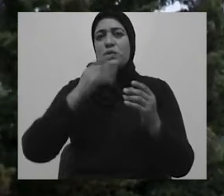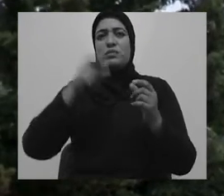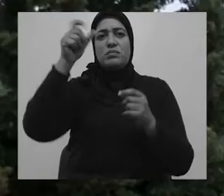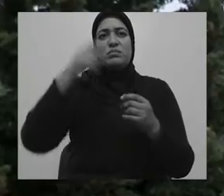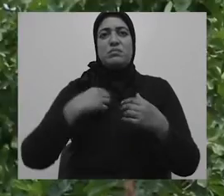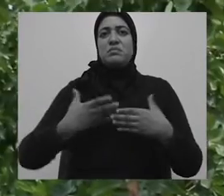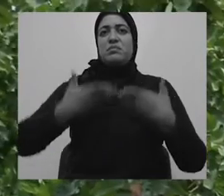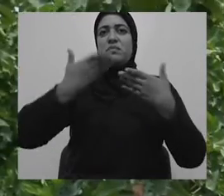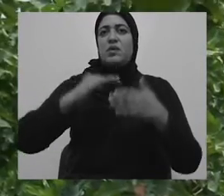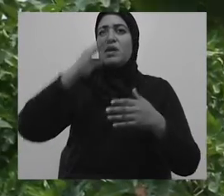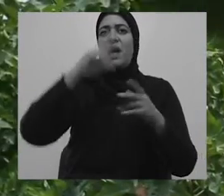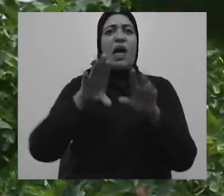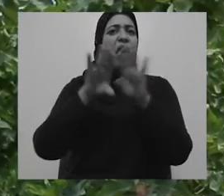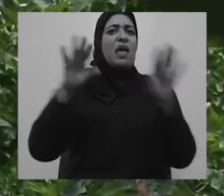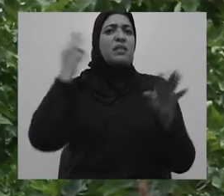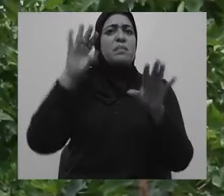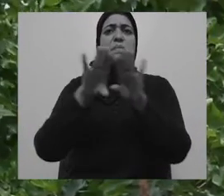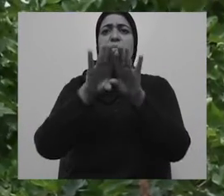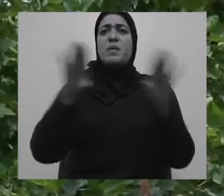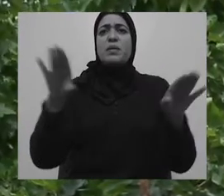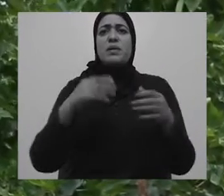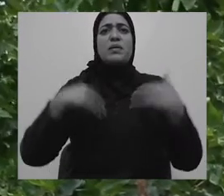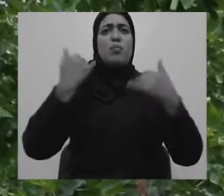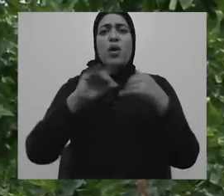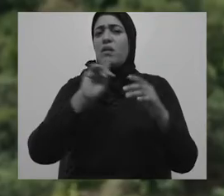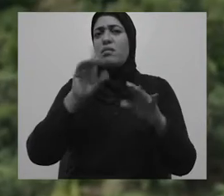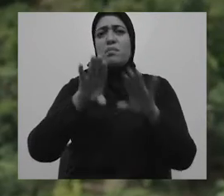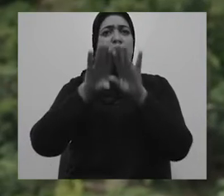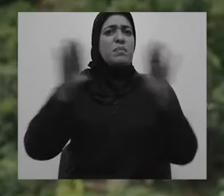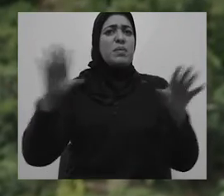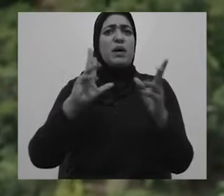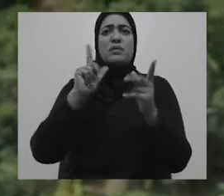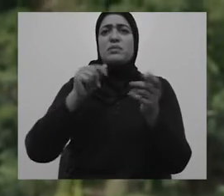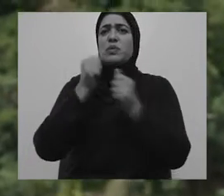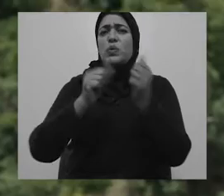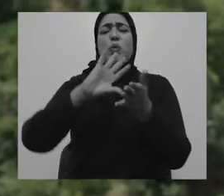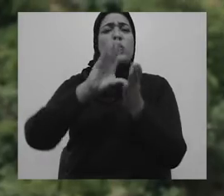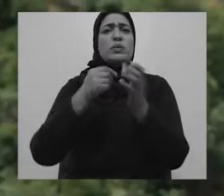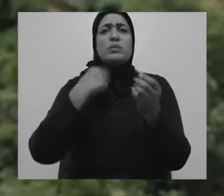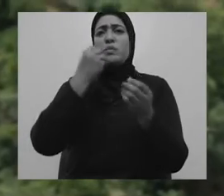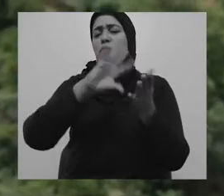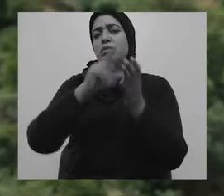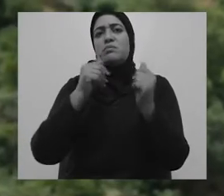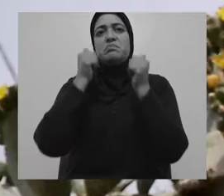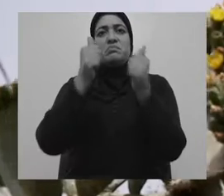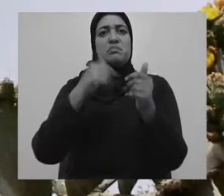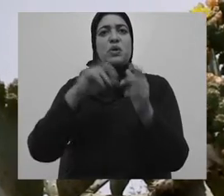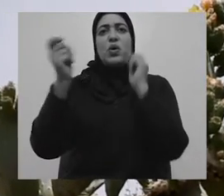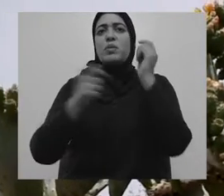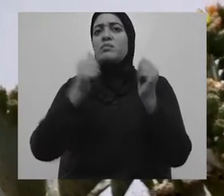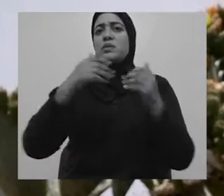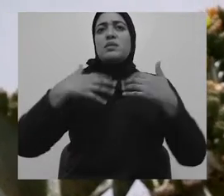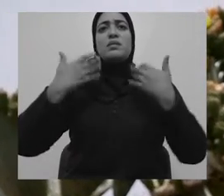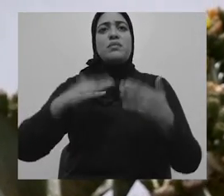sa vie. Malgré, il y a des moments que je sens que je suis handicapé et ça, c'est de passer. Mais à ce moment-là,